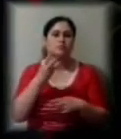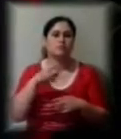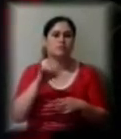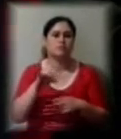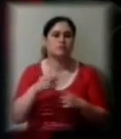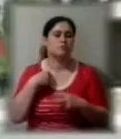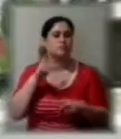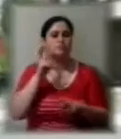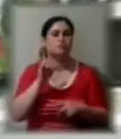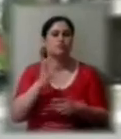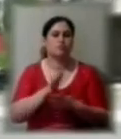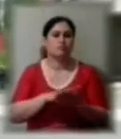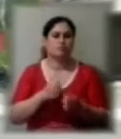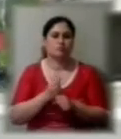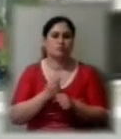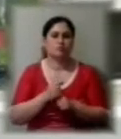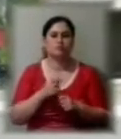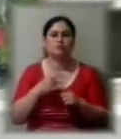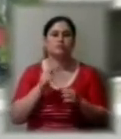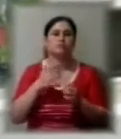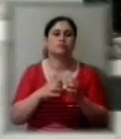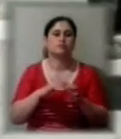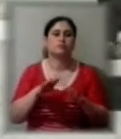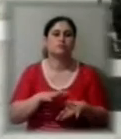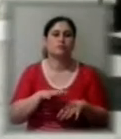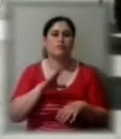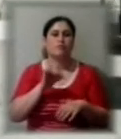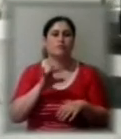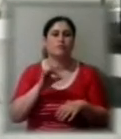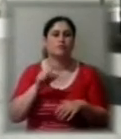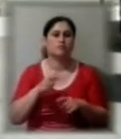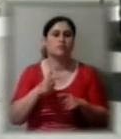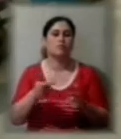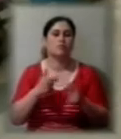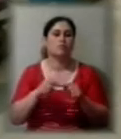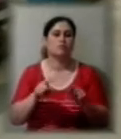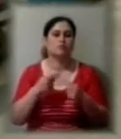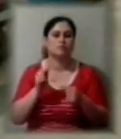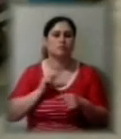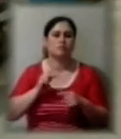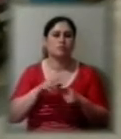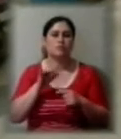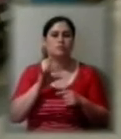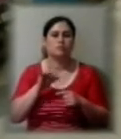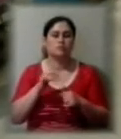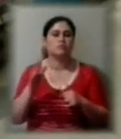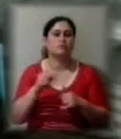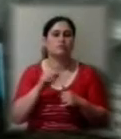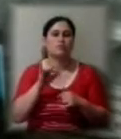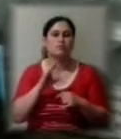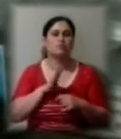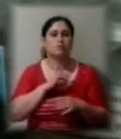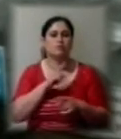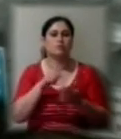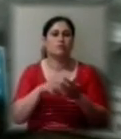що будемо робити». На Херсонському міському автовокзалі готовиться до відновлення роботи. Пасажири протягом всього карантину цікавилися квитками на